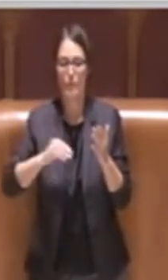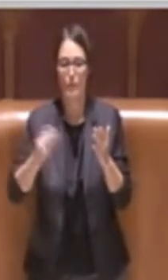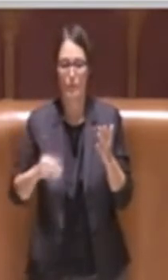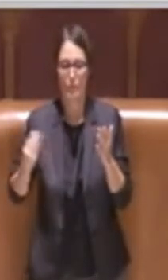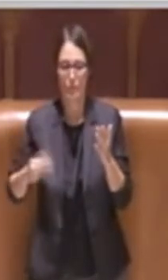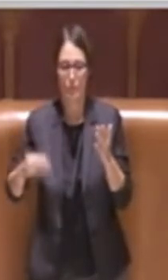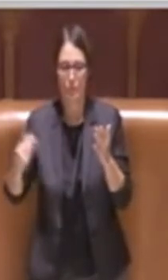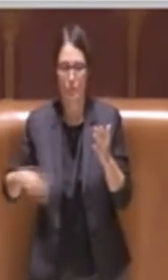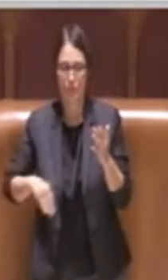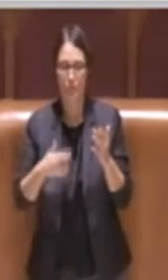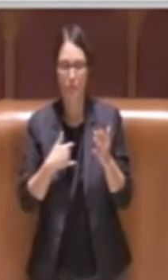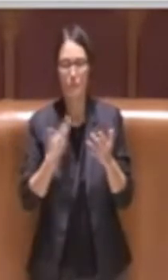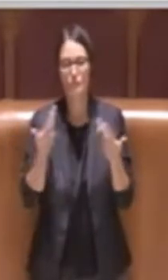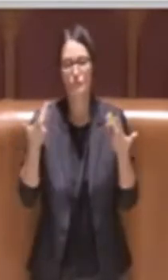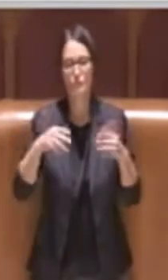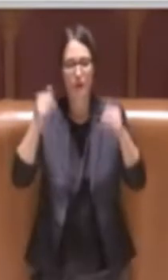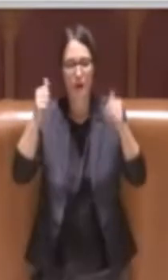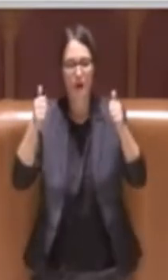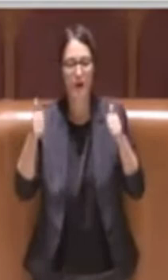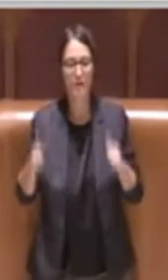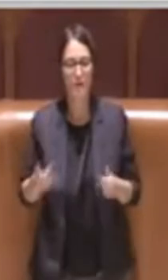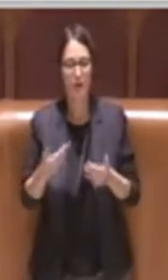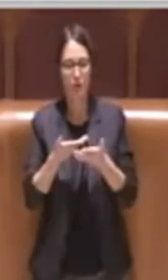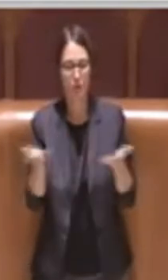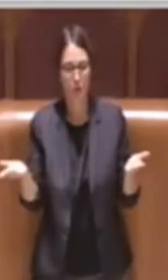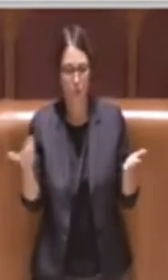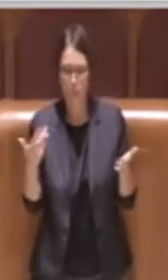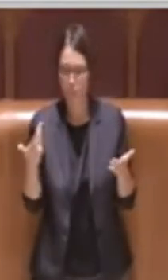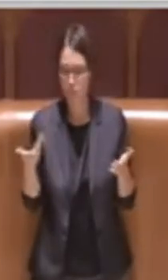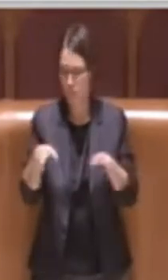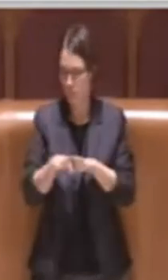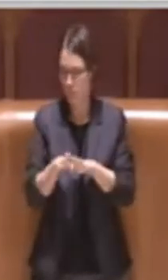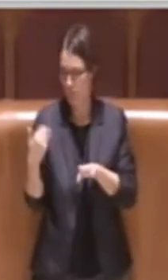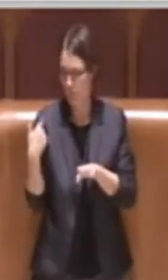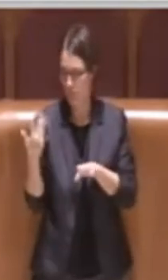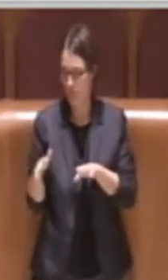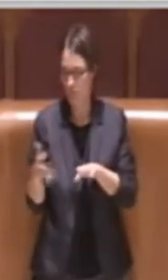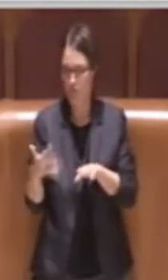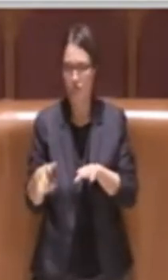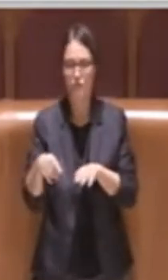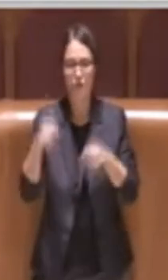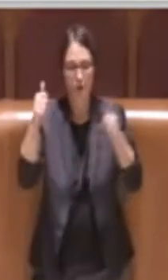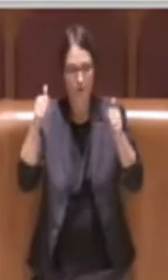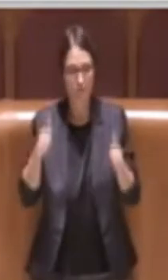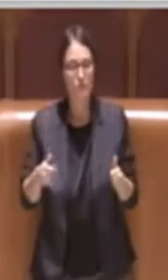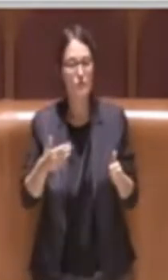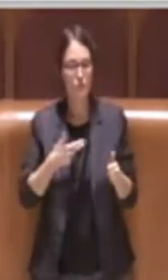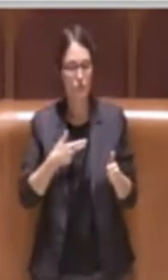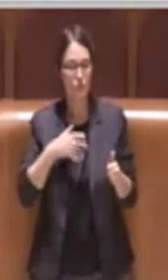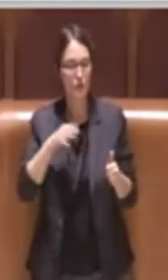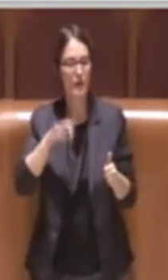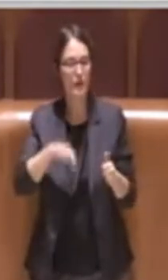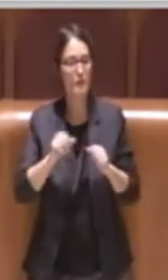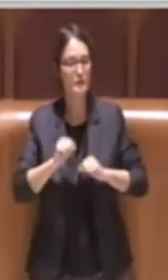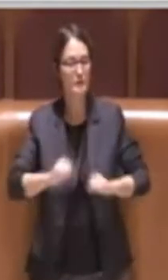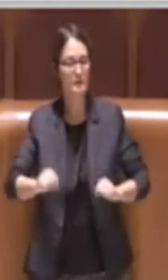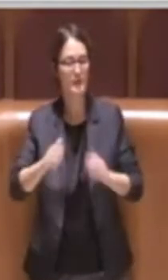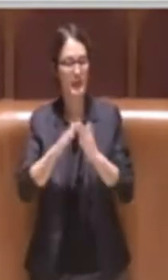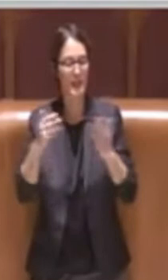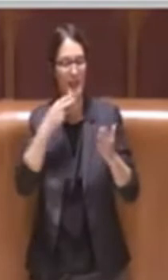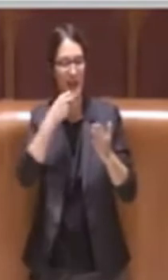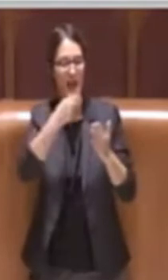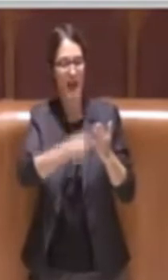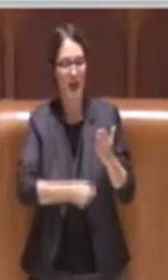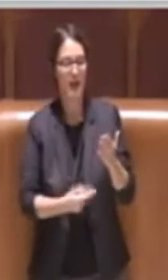pubblico già concluso era prevista la possibilità di aggiornare lo stesso albo nei mesi di